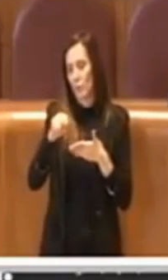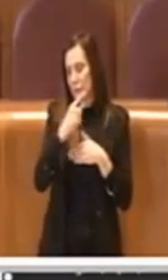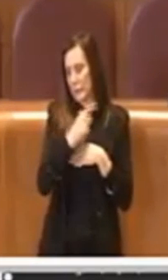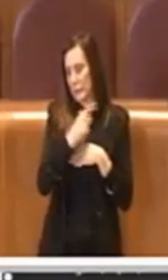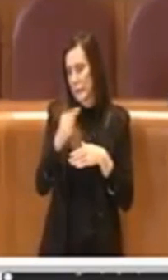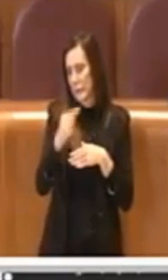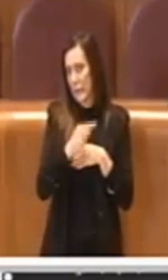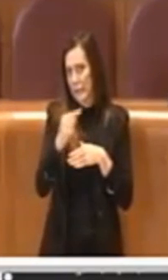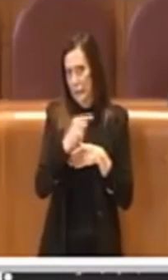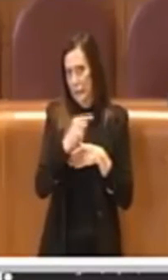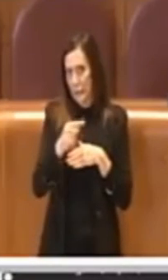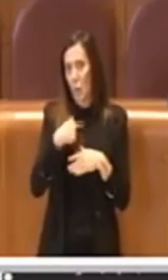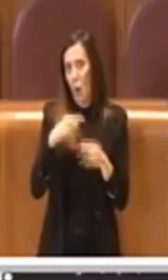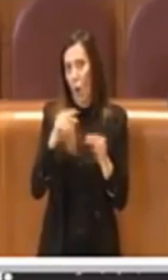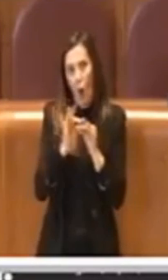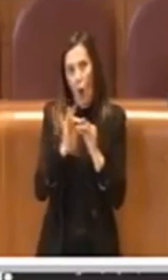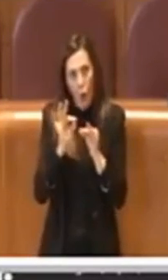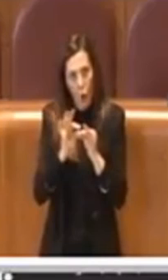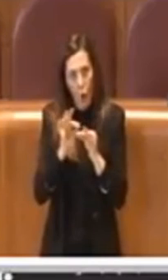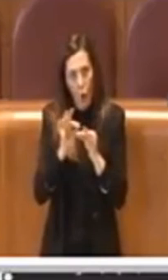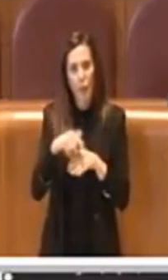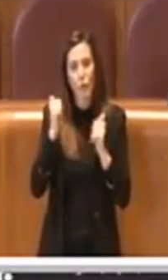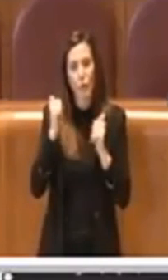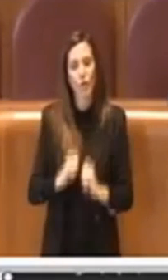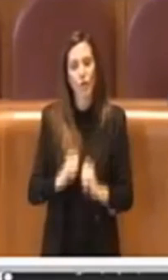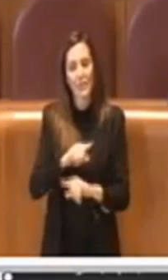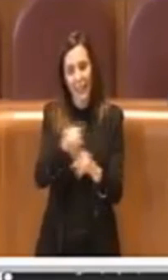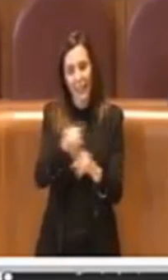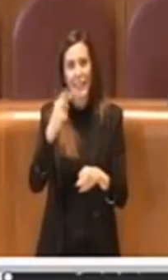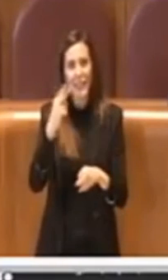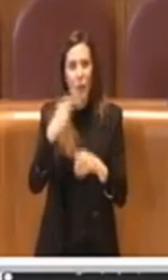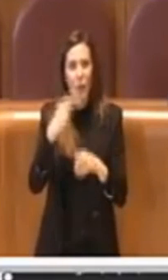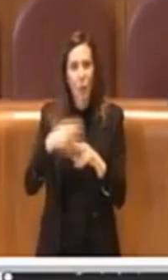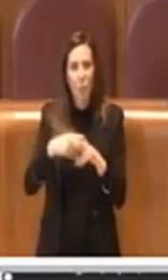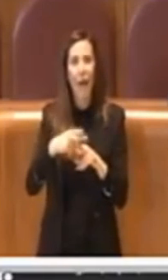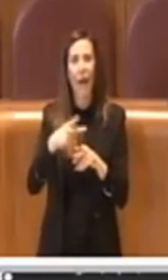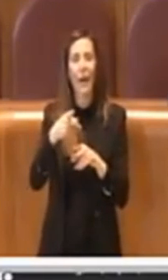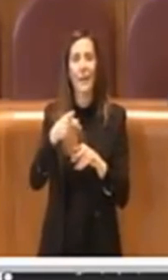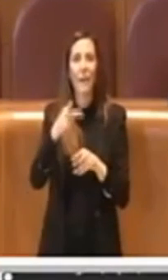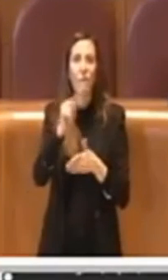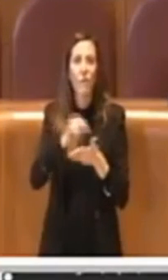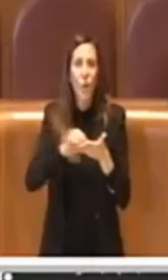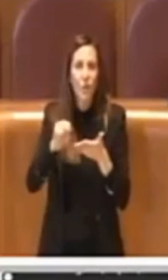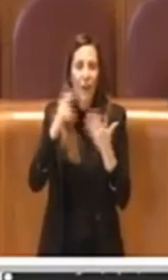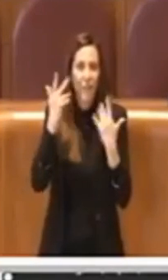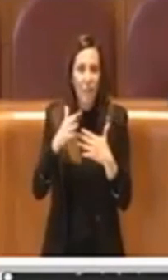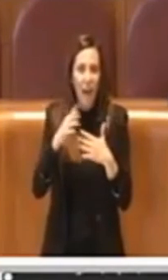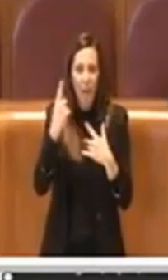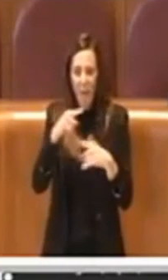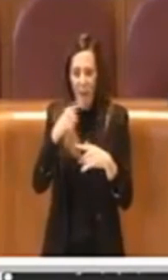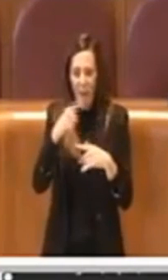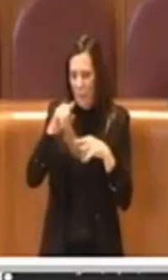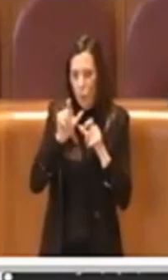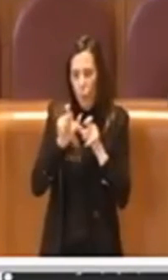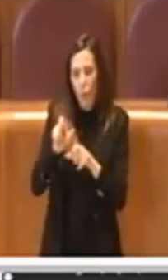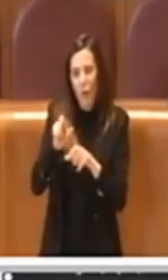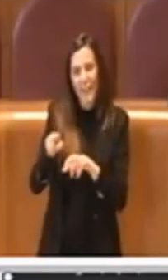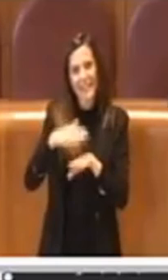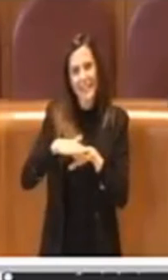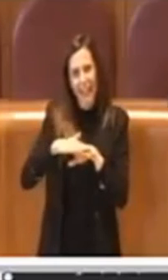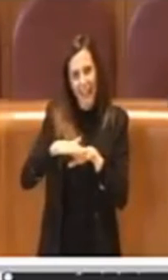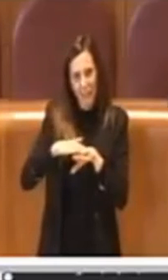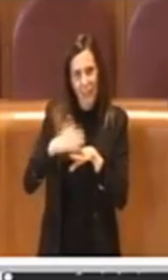romani avevano dato su questa tipologia dei servizi, perché